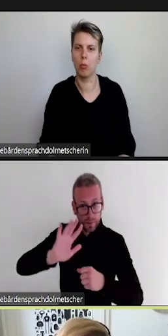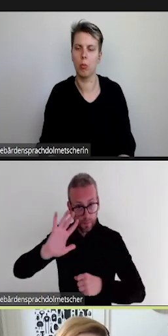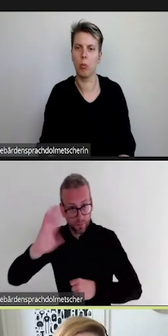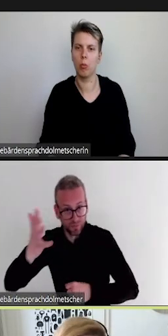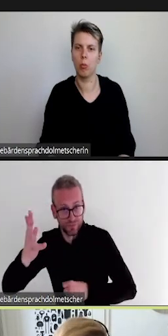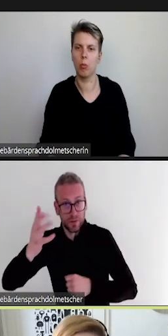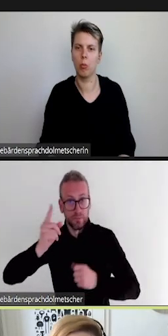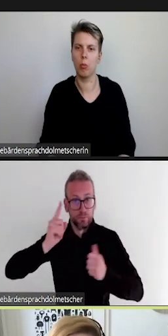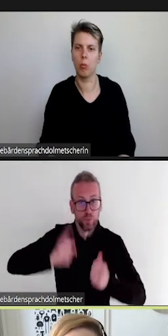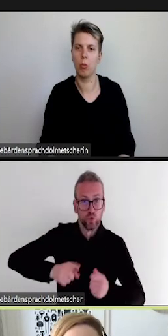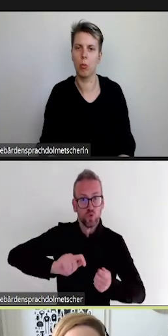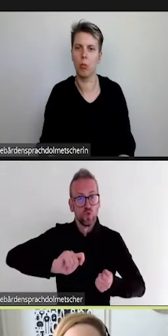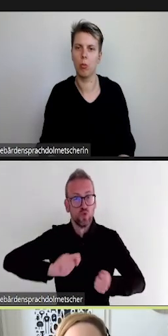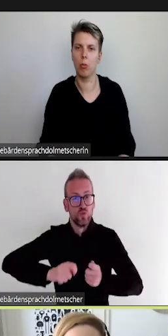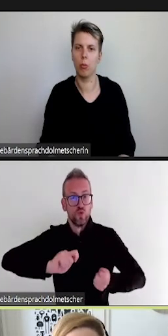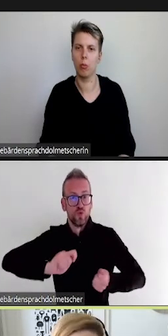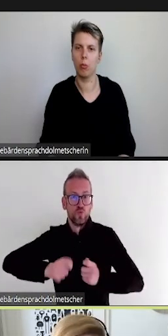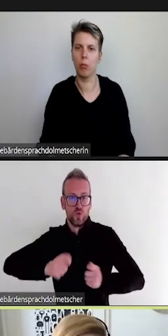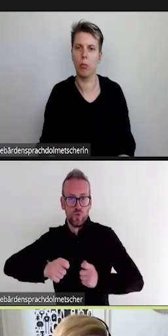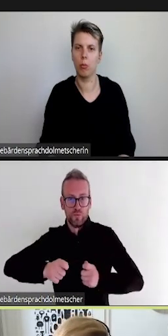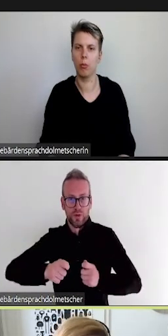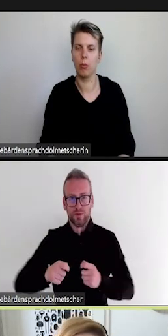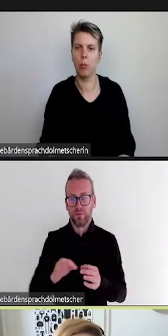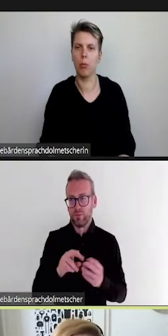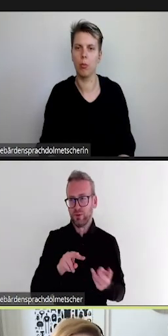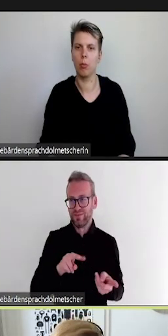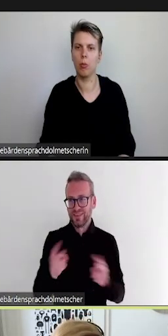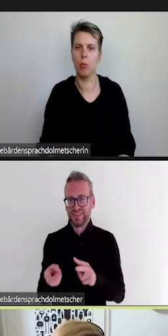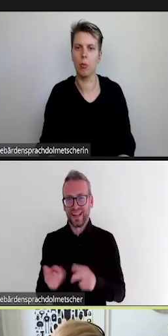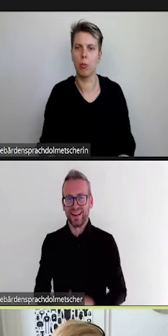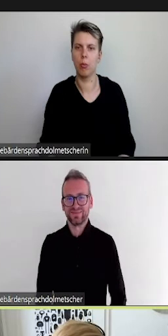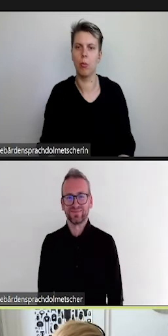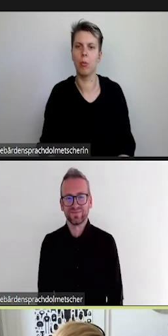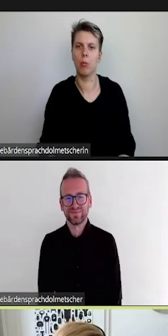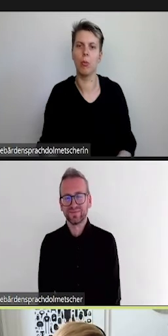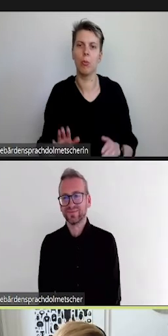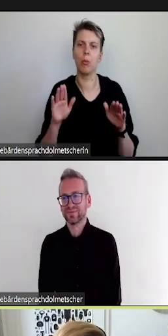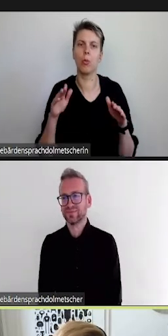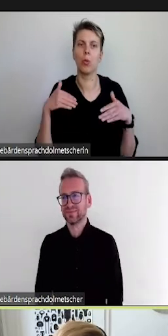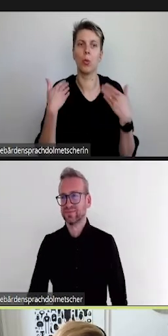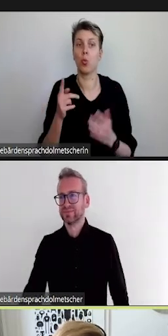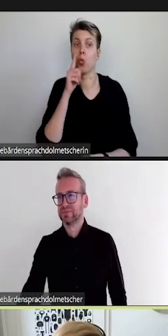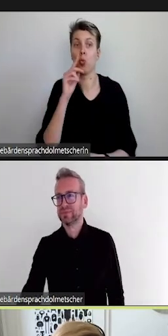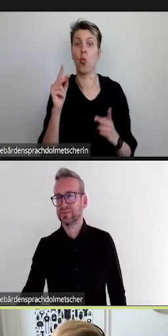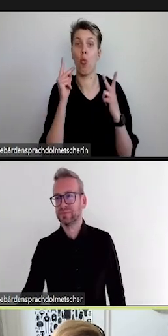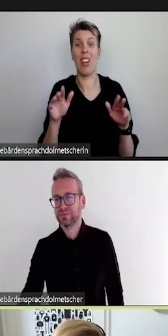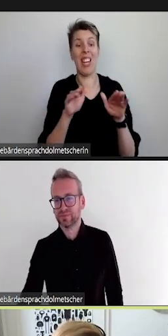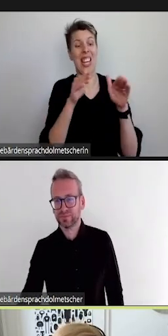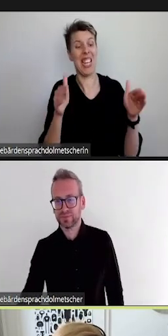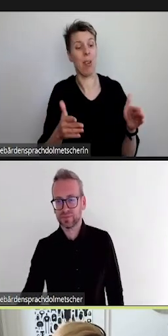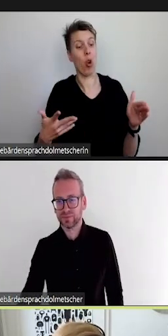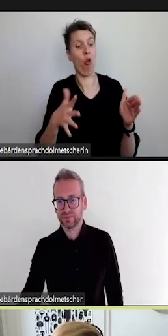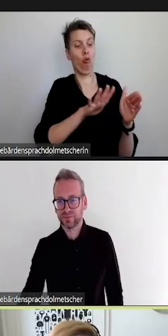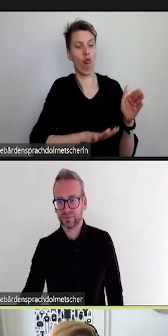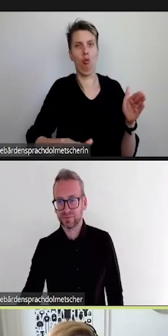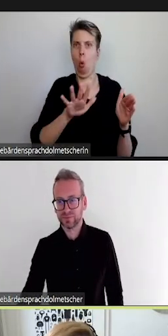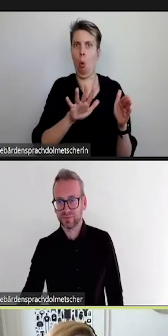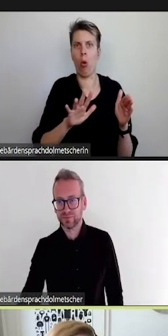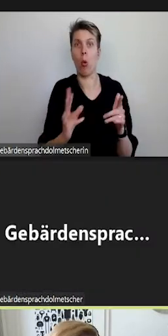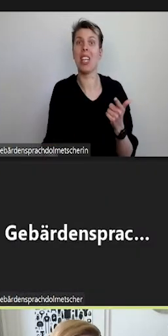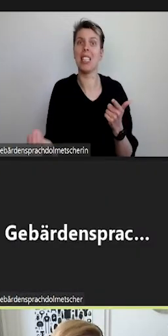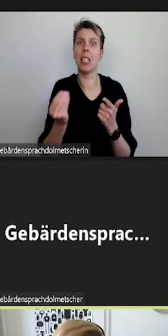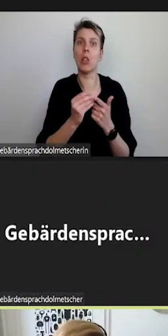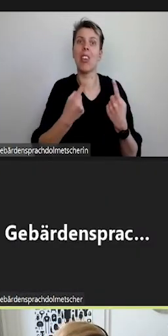alle öffentlichen oder universitätsöffentlich zugänglichen Orte. Wir wollten auch eine Suche integrieren nach